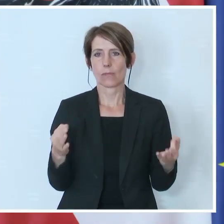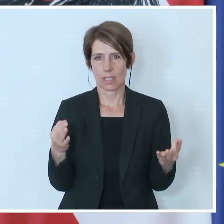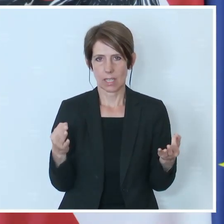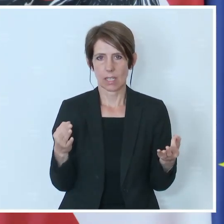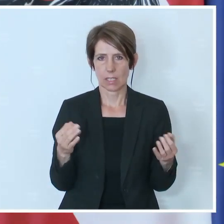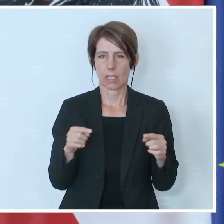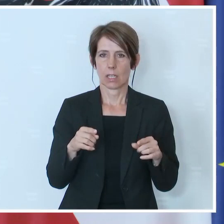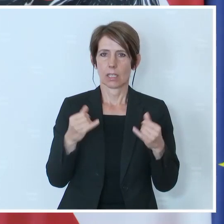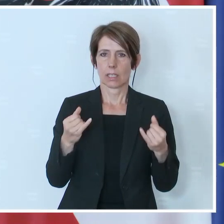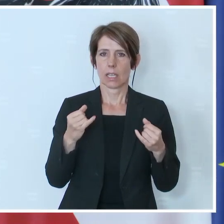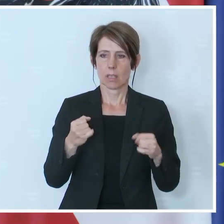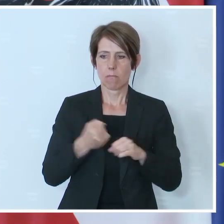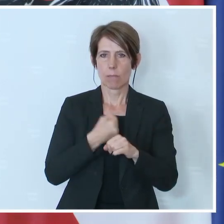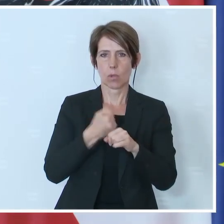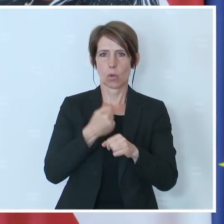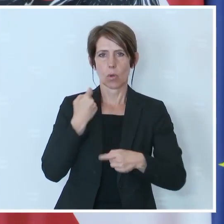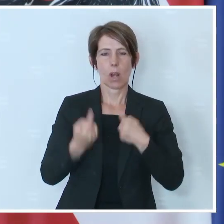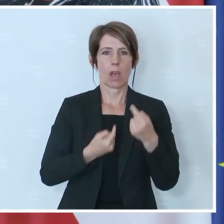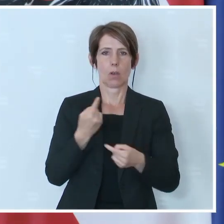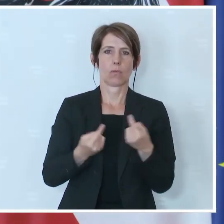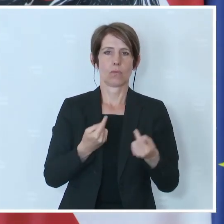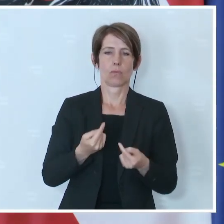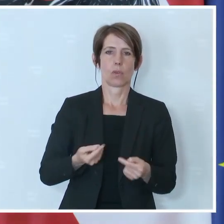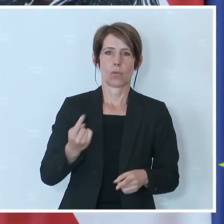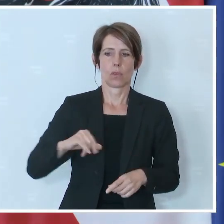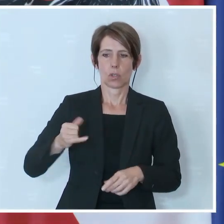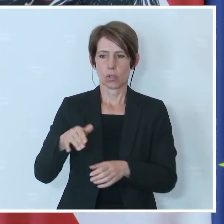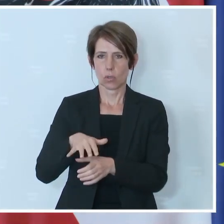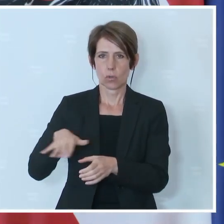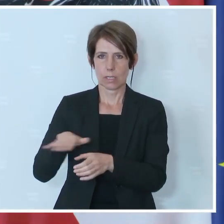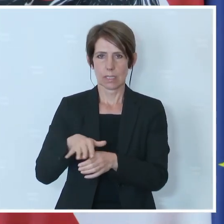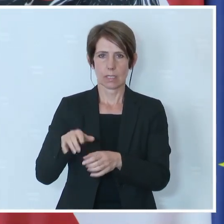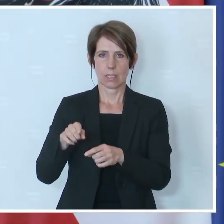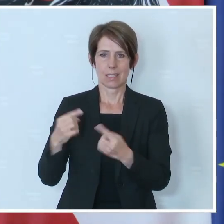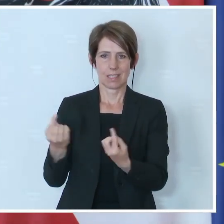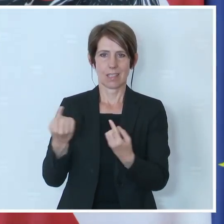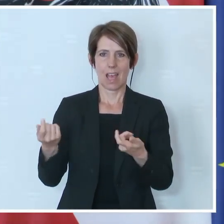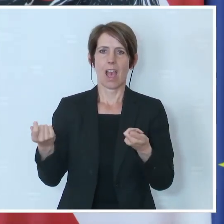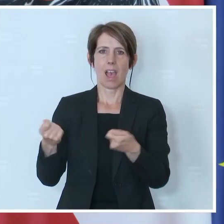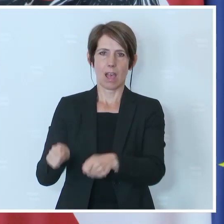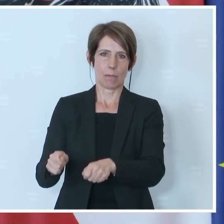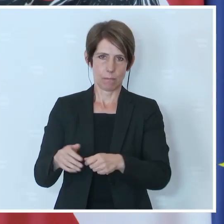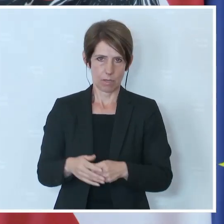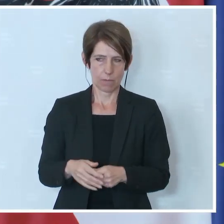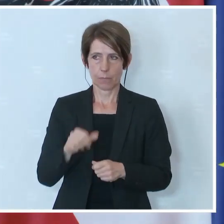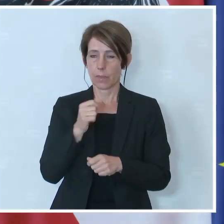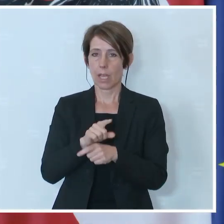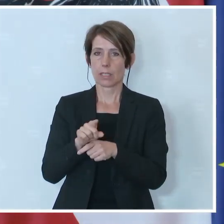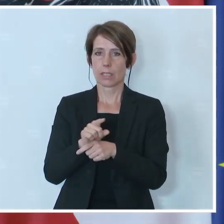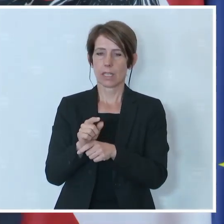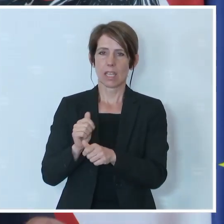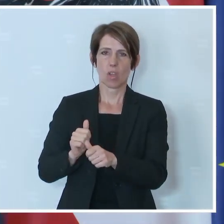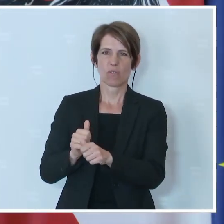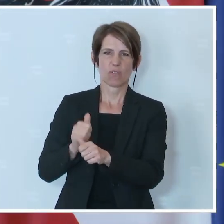wo jetzt die Bemühungen laufen, auch aus der Justiz heraus diese Zustände abzudrehen. Das heißt, wir haben hier einen Zeitverzögerungseffekt,